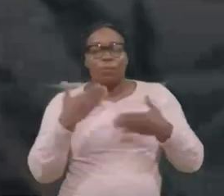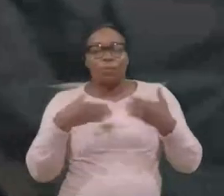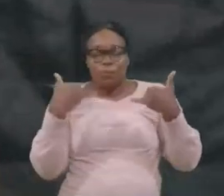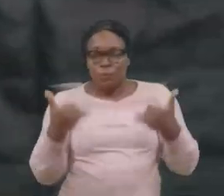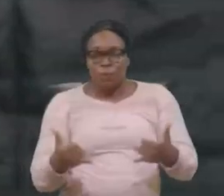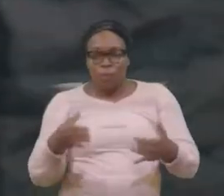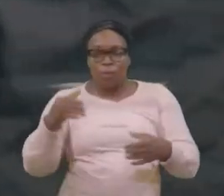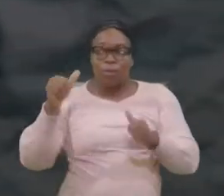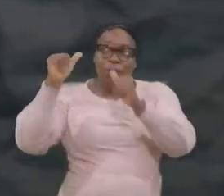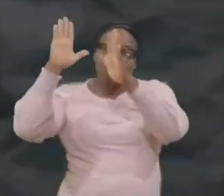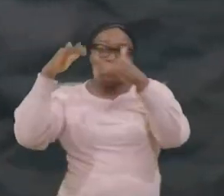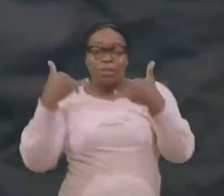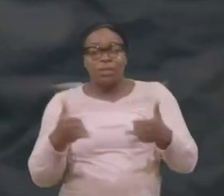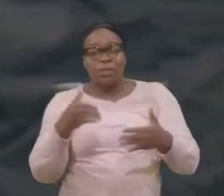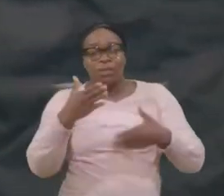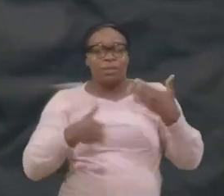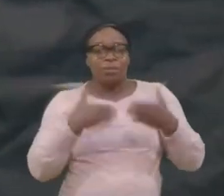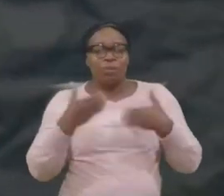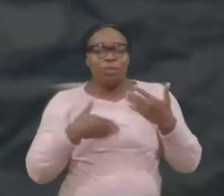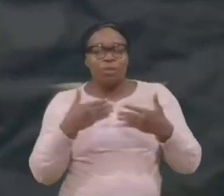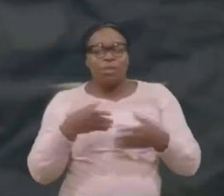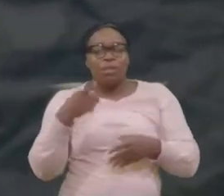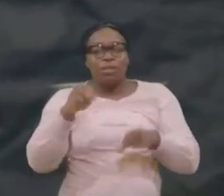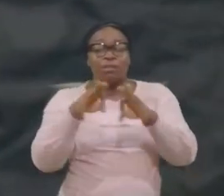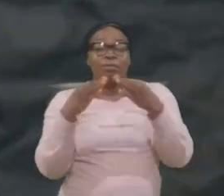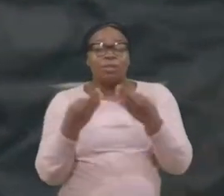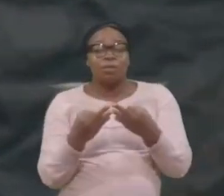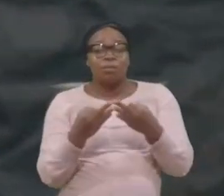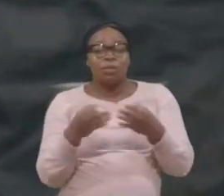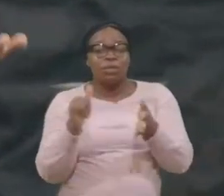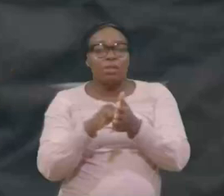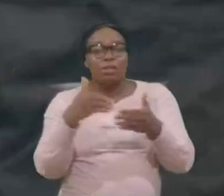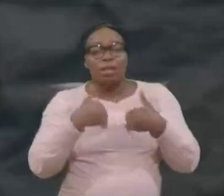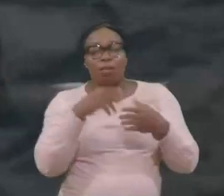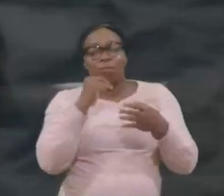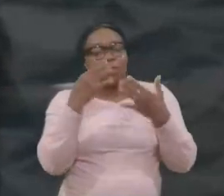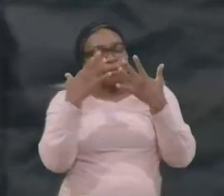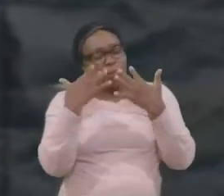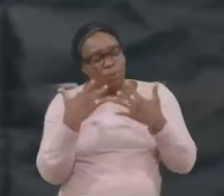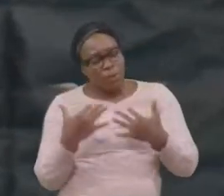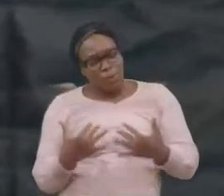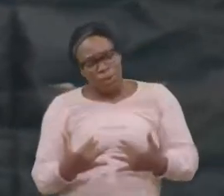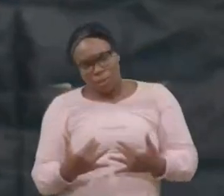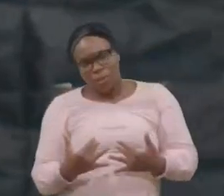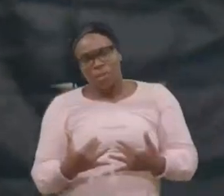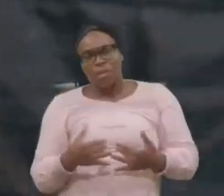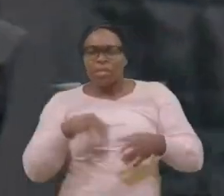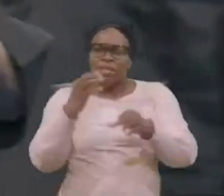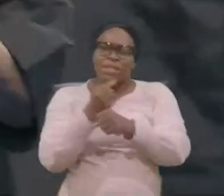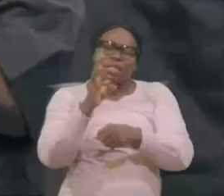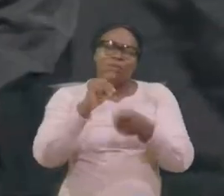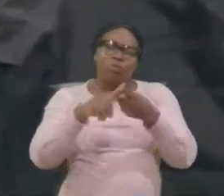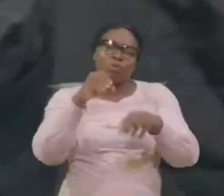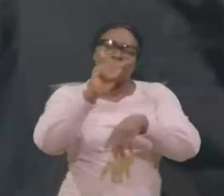Ta famille, Qui avait la tête, Suspendue, Oh, Regardez, Monsieur garçon, On l'a quand même amené, A l'église, En